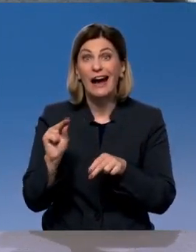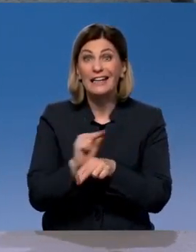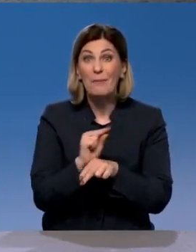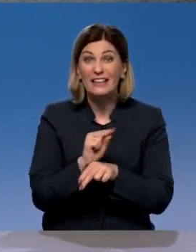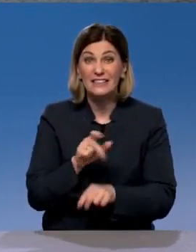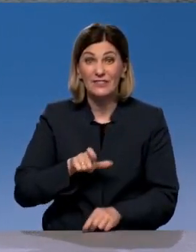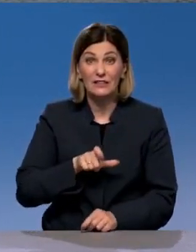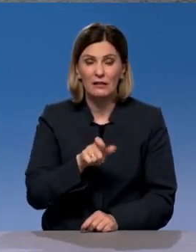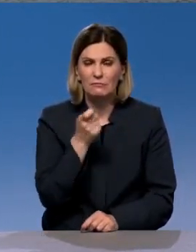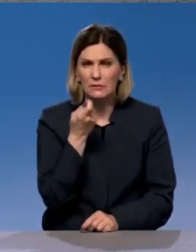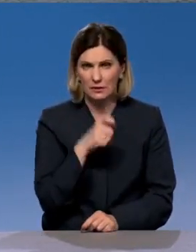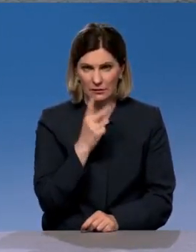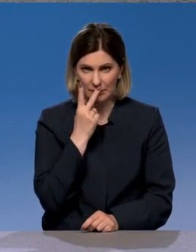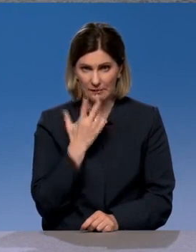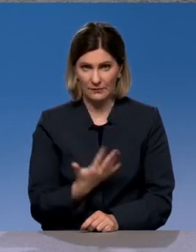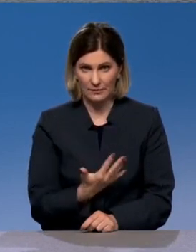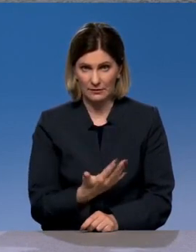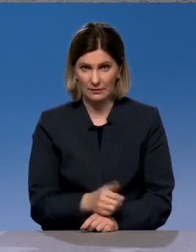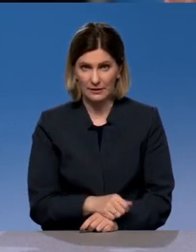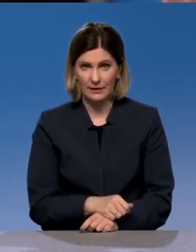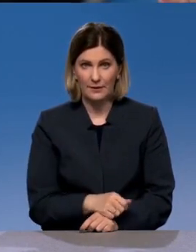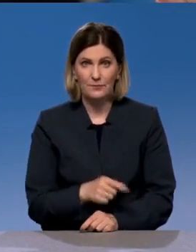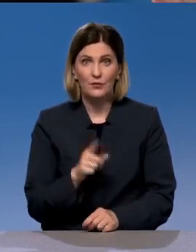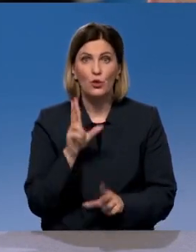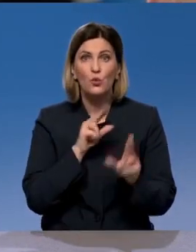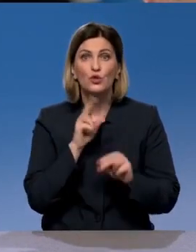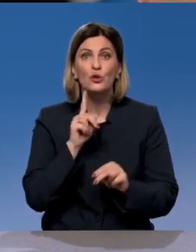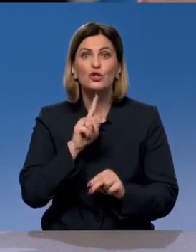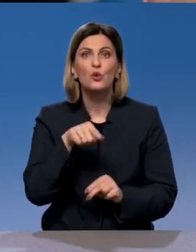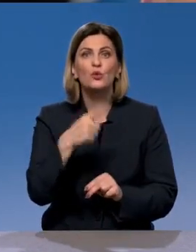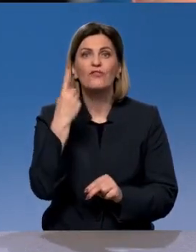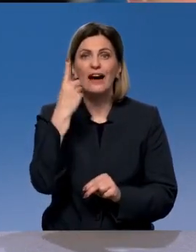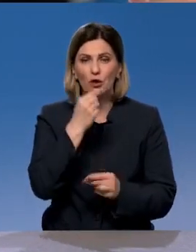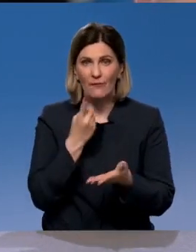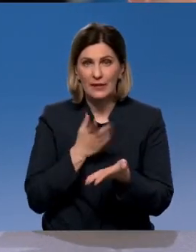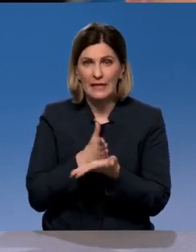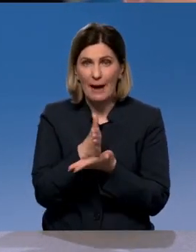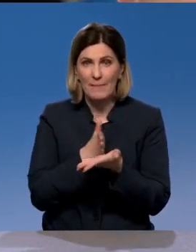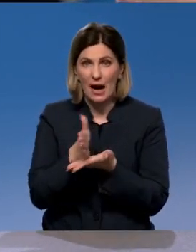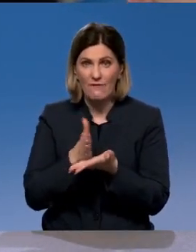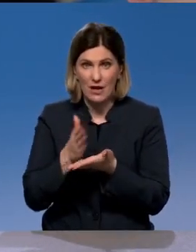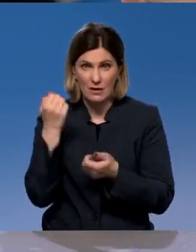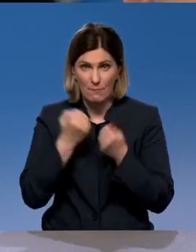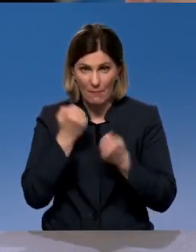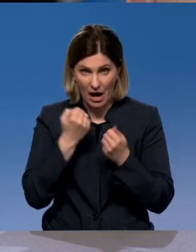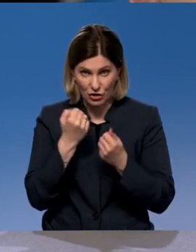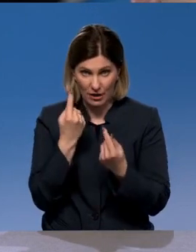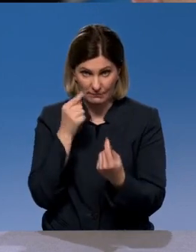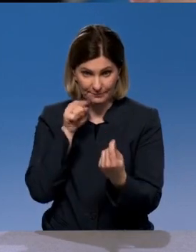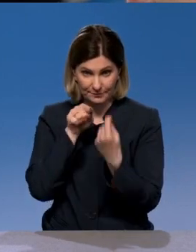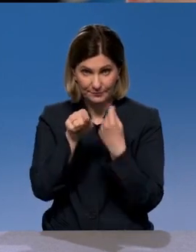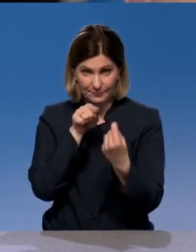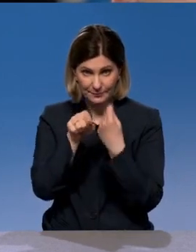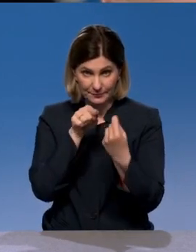дорогу тут никогда не видел. С учетом того, что здесь одностороннее движение сюда и одностороннее туда, то есть нельзя выехать там